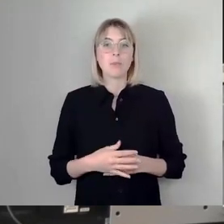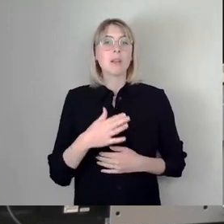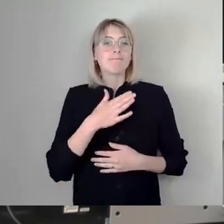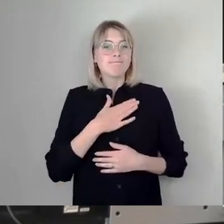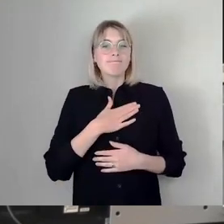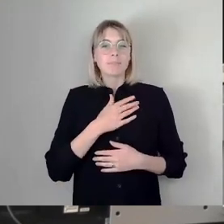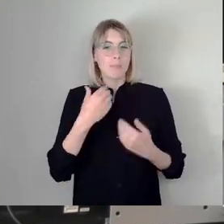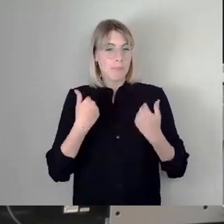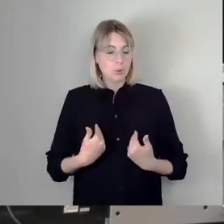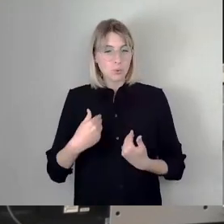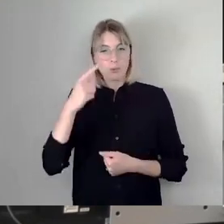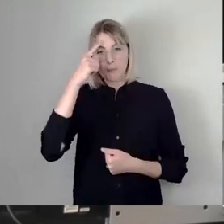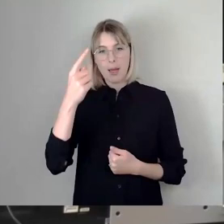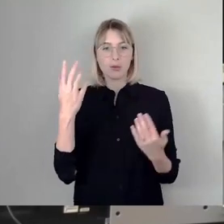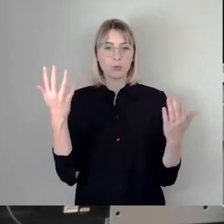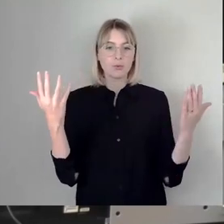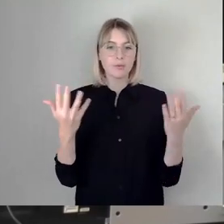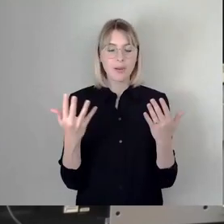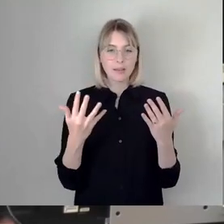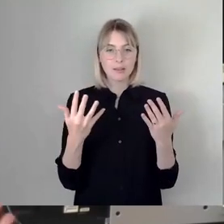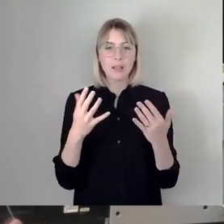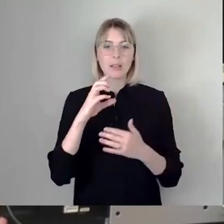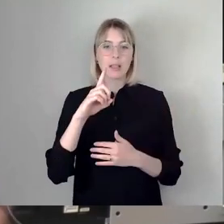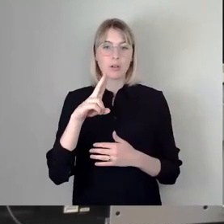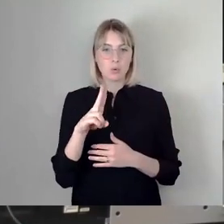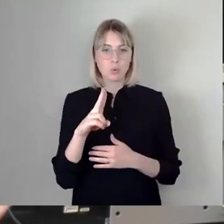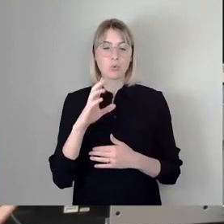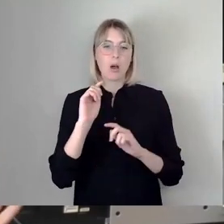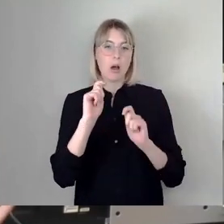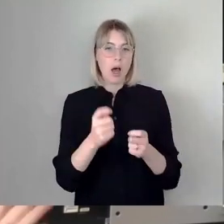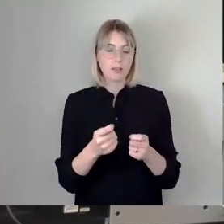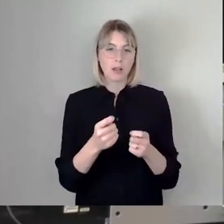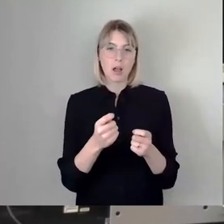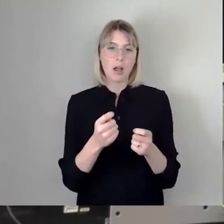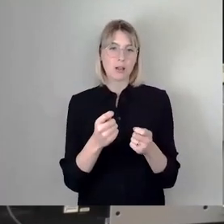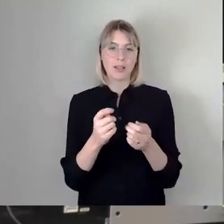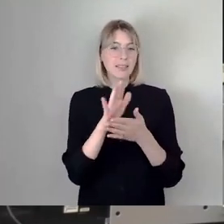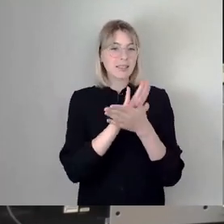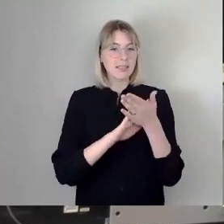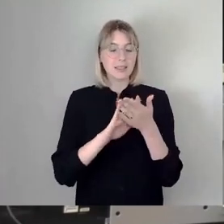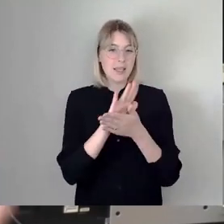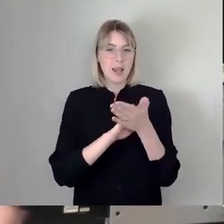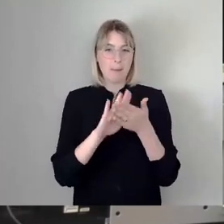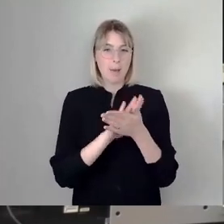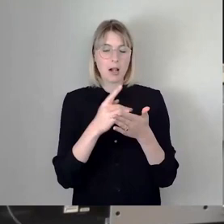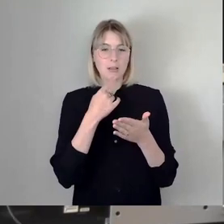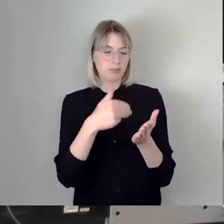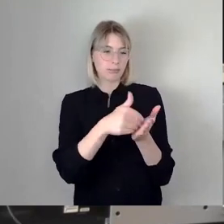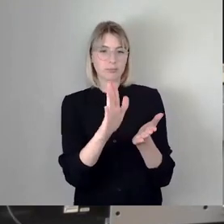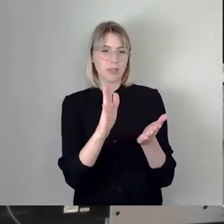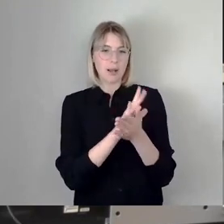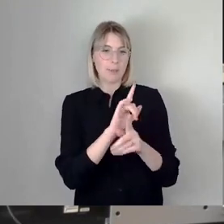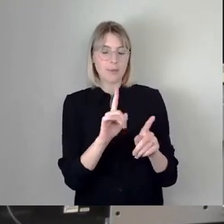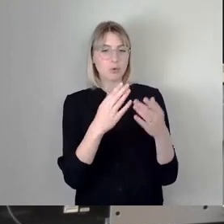Meinung, der CDU-Antrag ist ja nie als unzulässig deklariert worden, wir haben da mehrfach